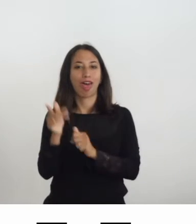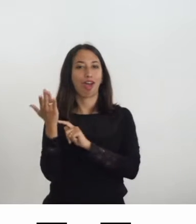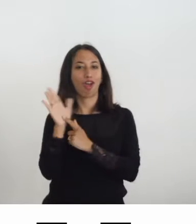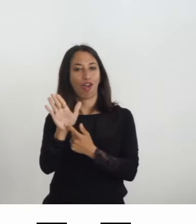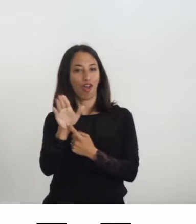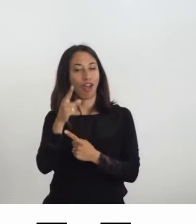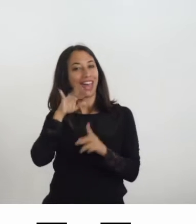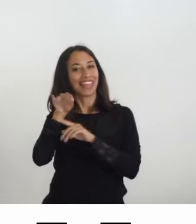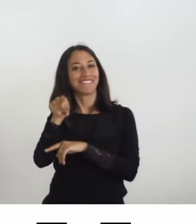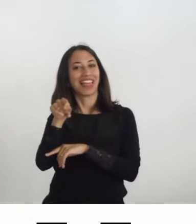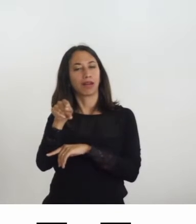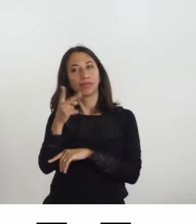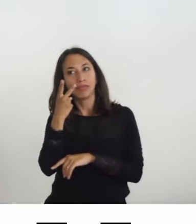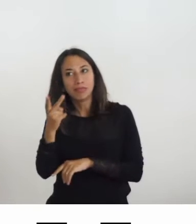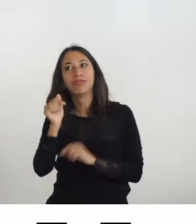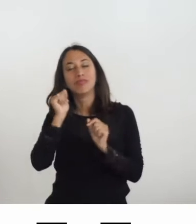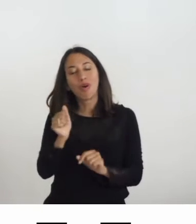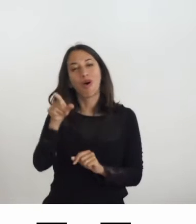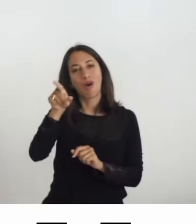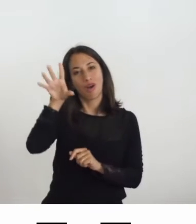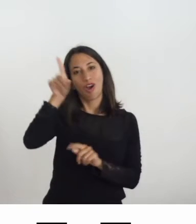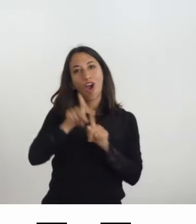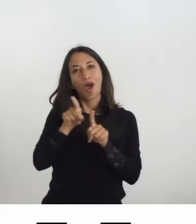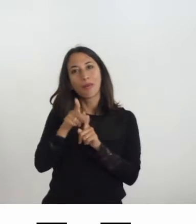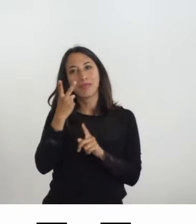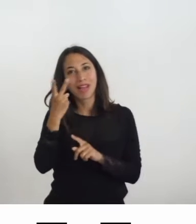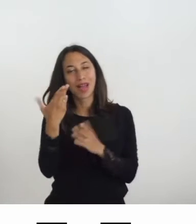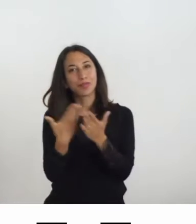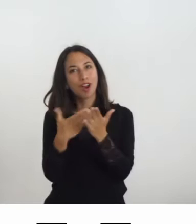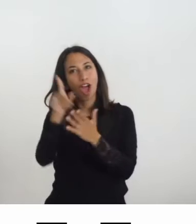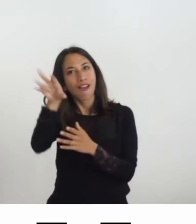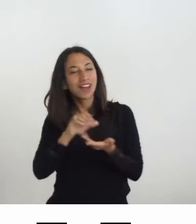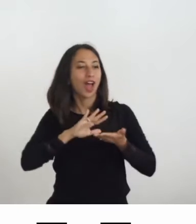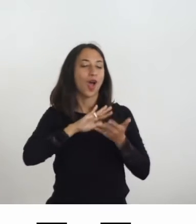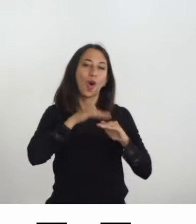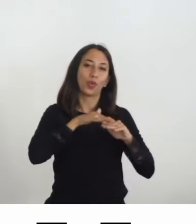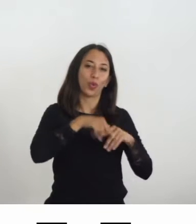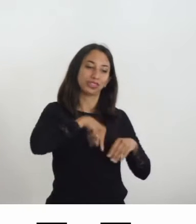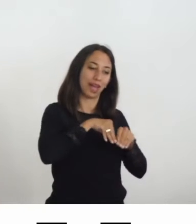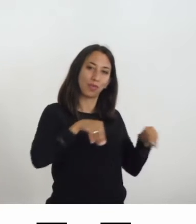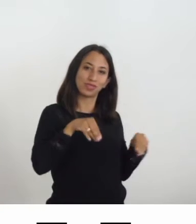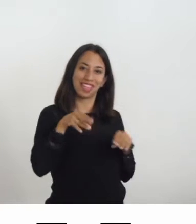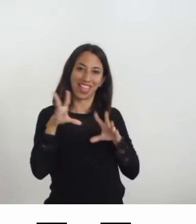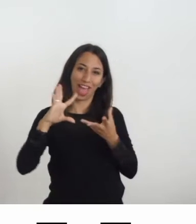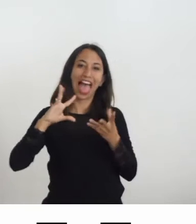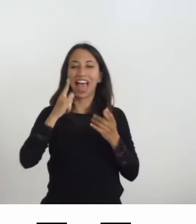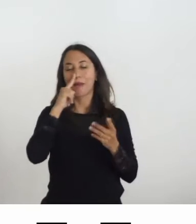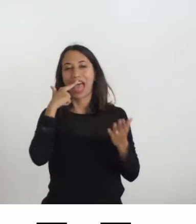quale quindi prendere esempio e portarle nel proprio contesto. Ne ho qui